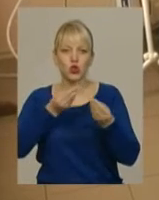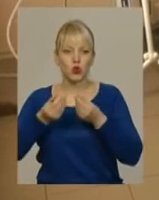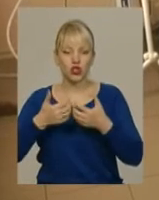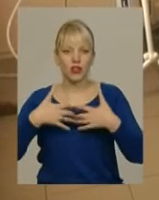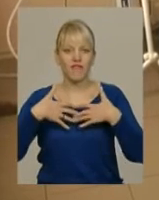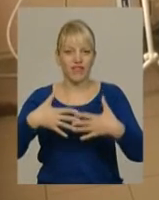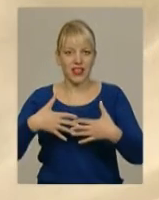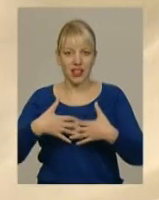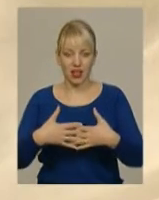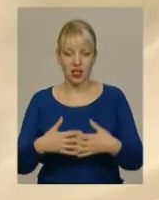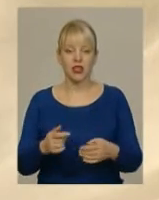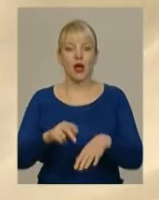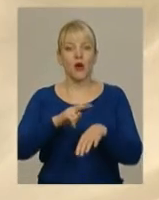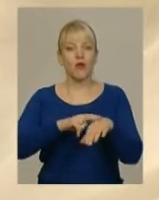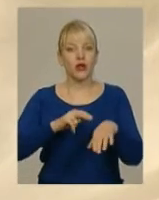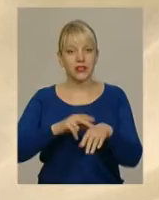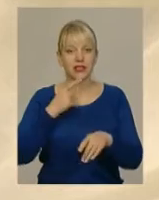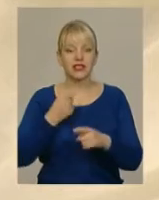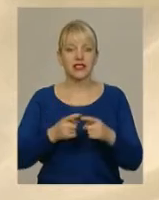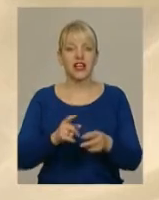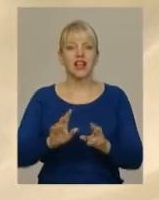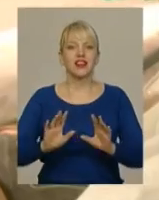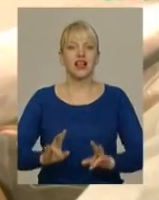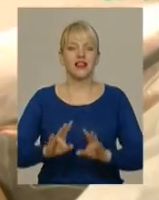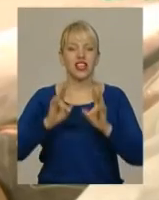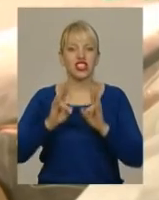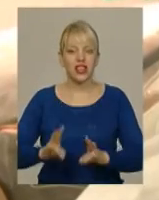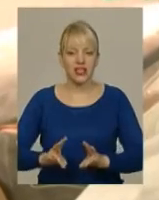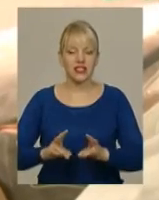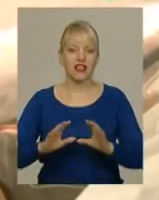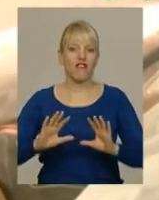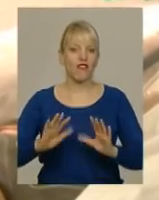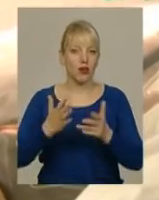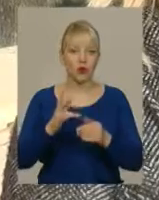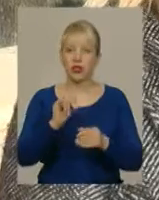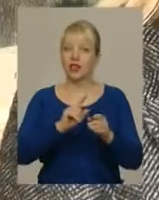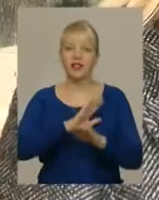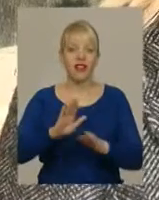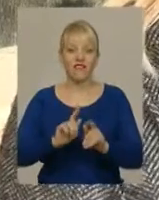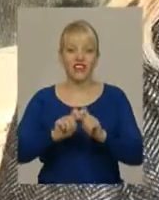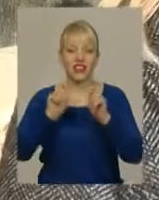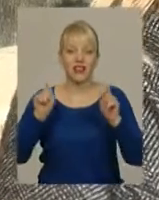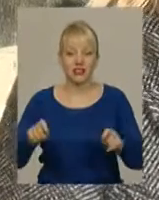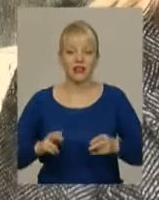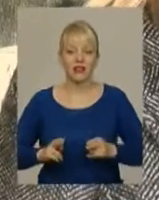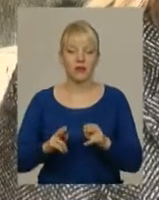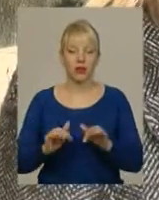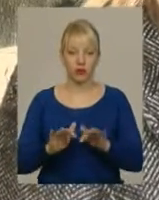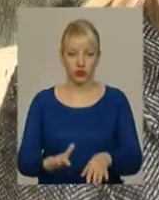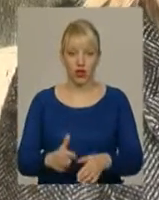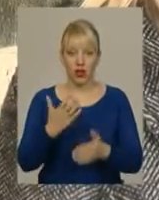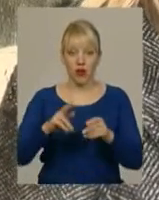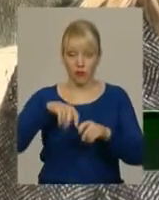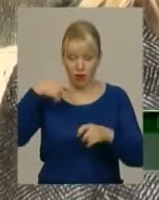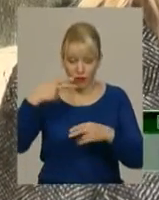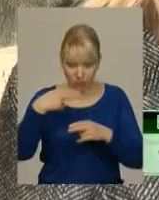кваліфікували подію як нещасний випадок і кримінального провадження не відкрили, каже Вікторія Веселова. Хто би не випадав, порушується